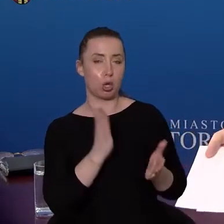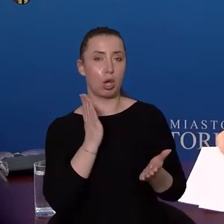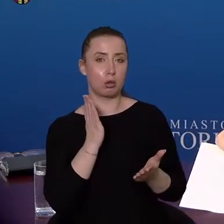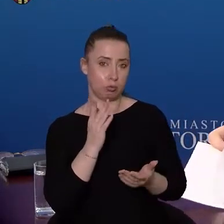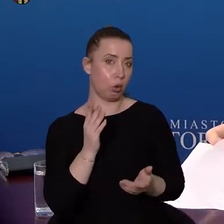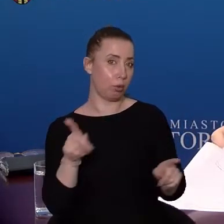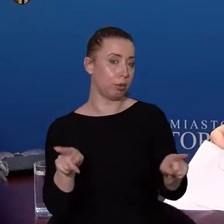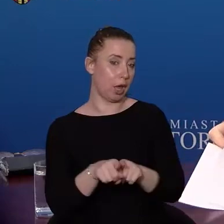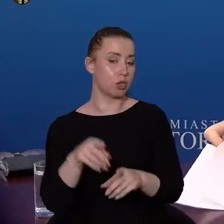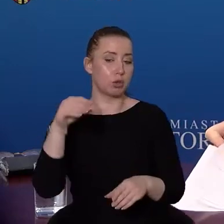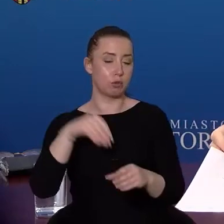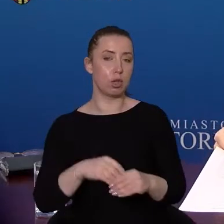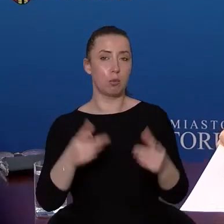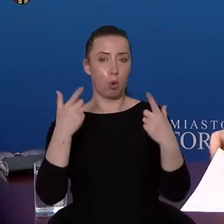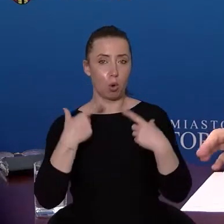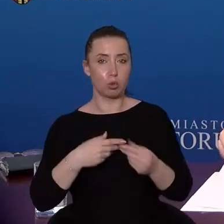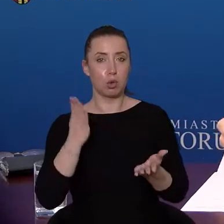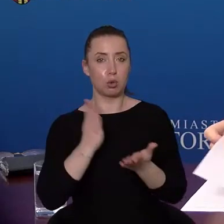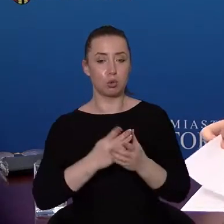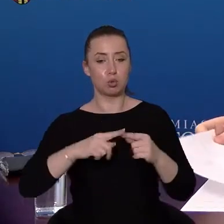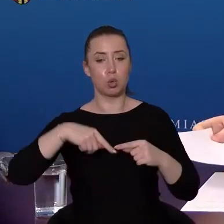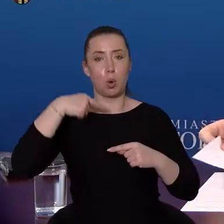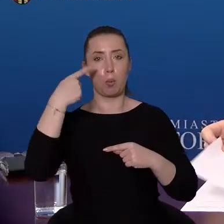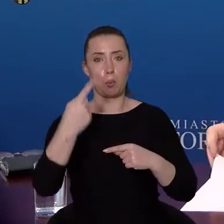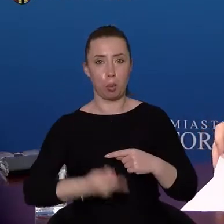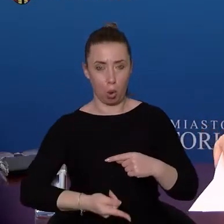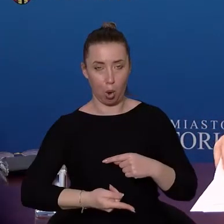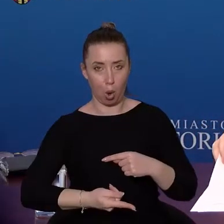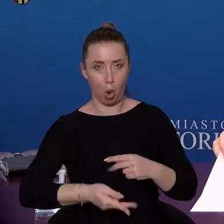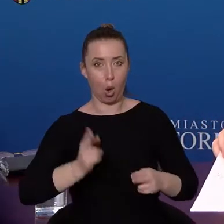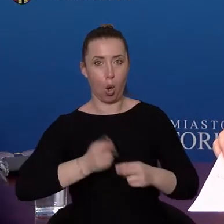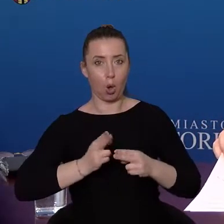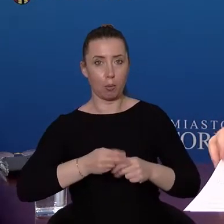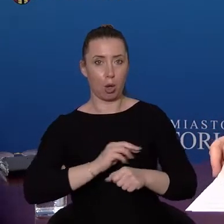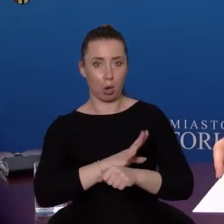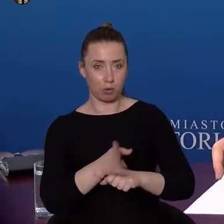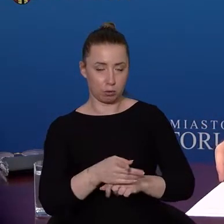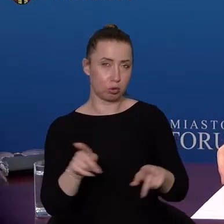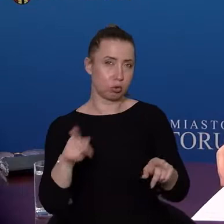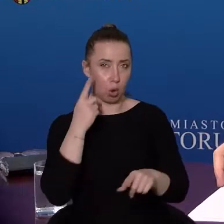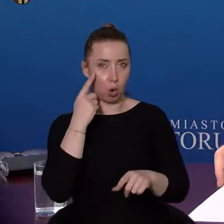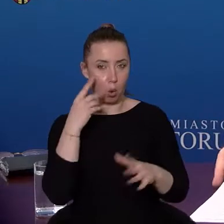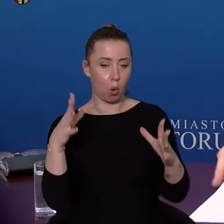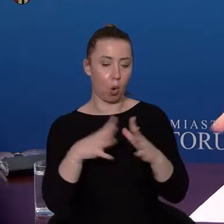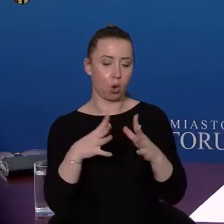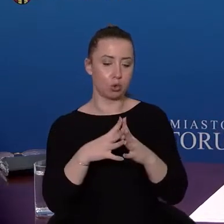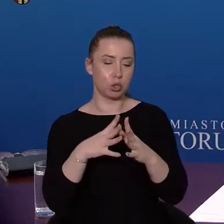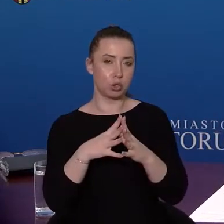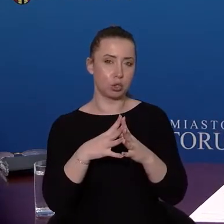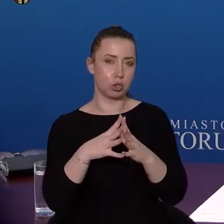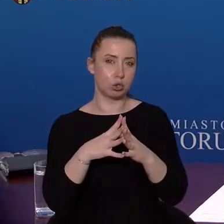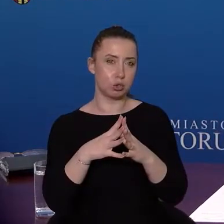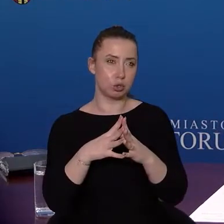COVID, a więc można by doliczyć kolejne około 10%, już w tej chwili nieco ponad 12